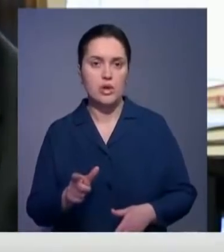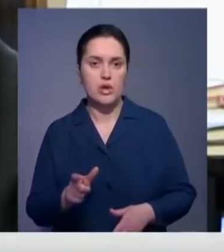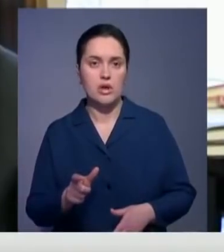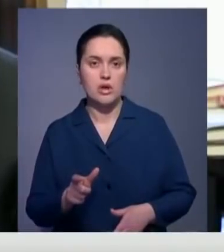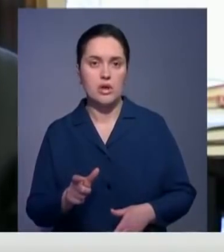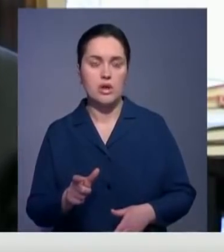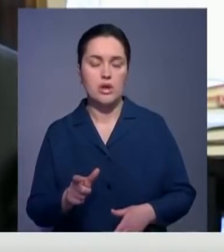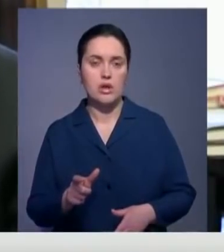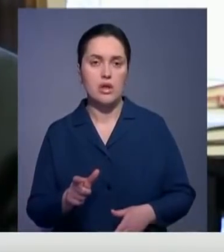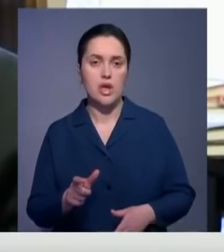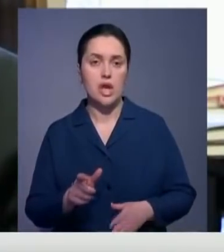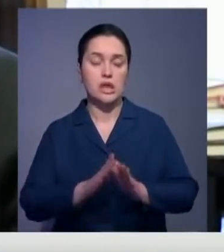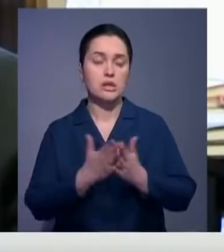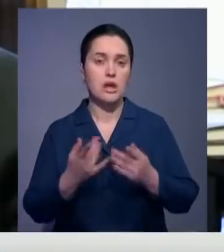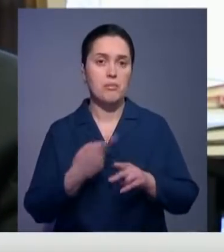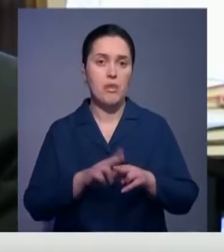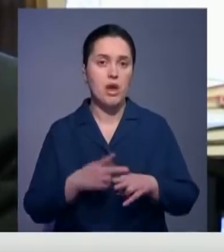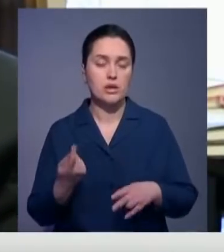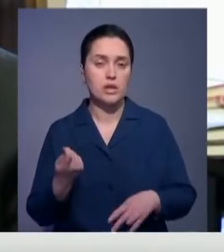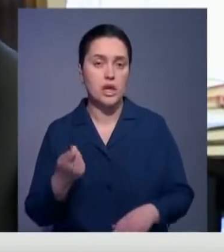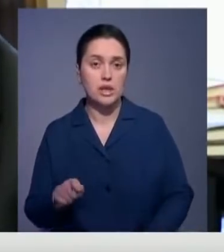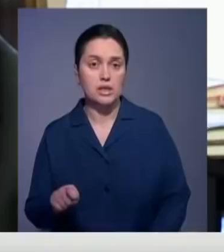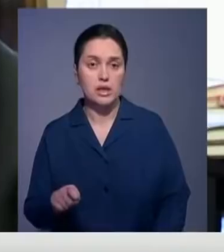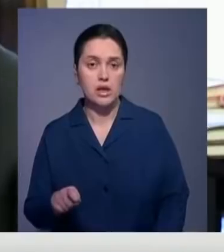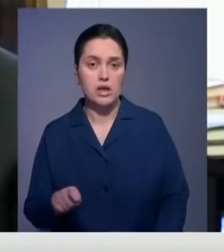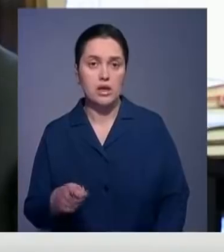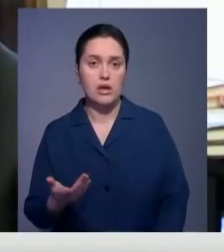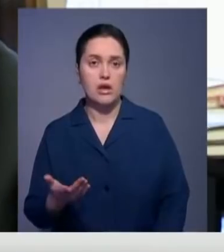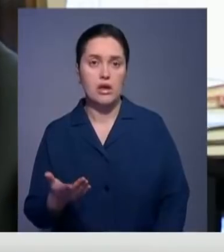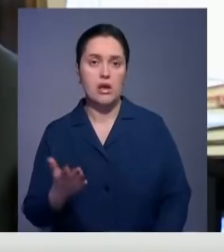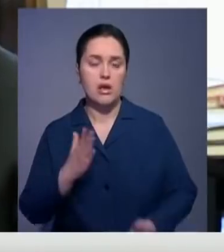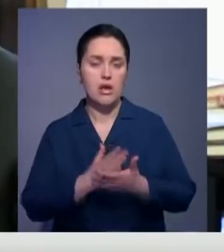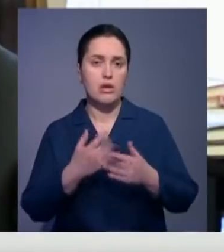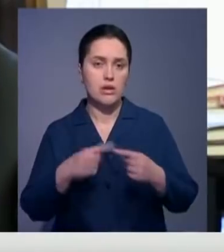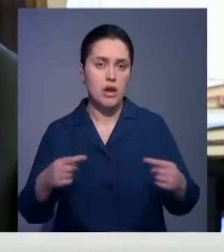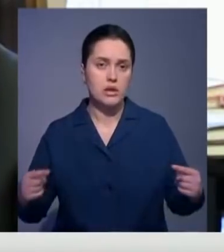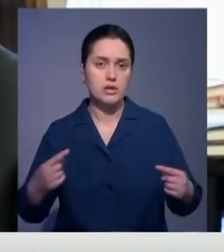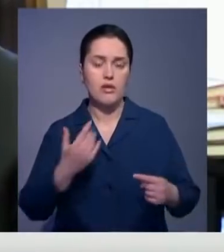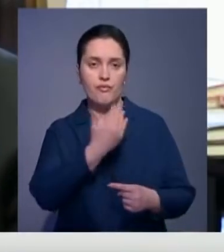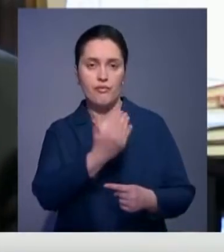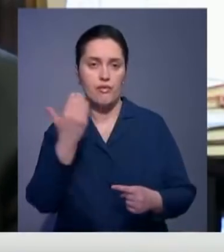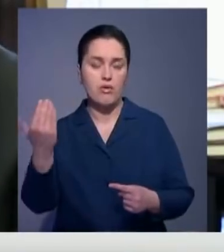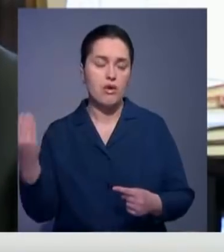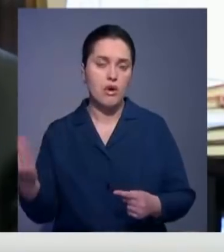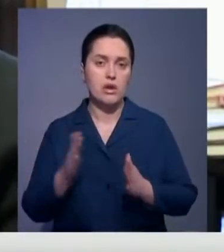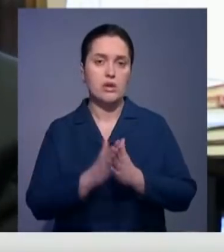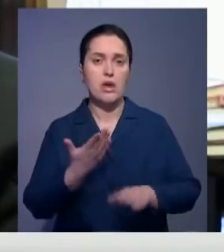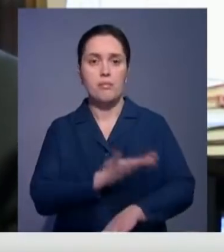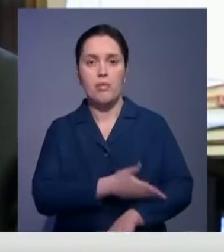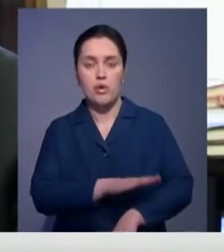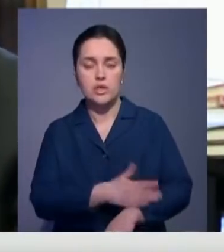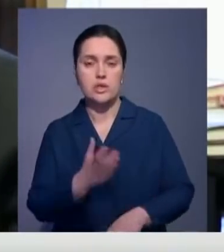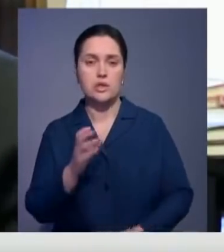фундаментом. И это редко, потому что мы знаем, есть скандинавские саги, есть другие, есть польские